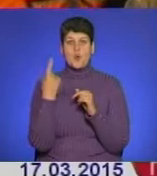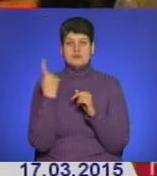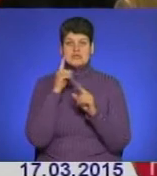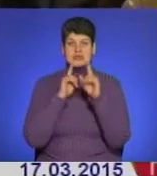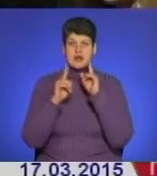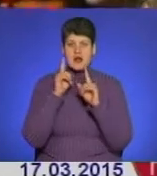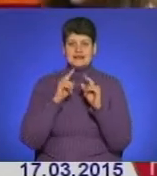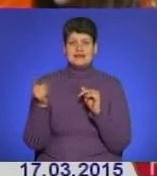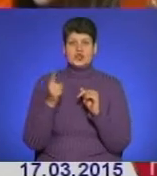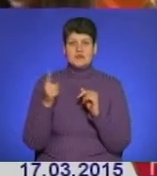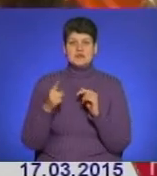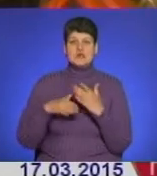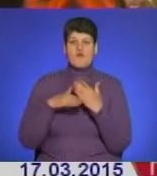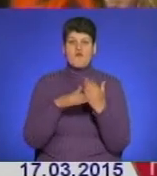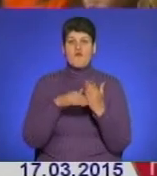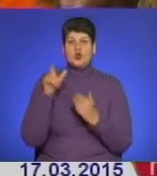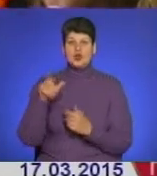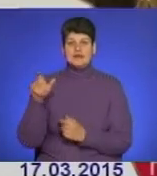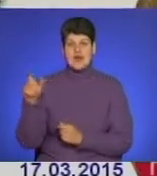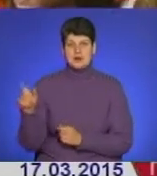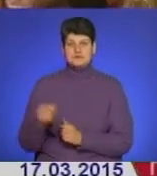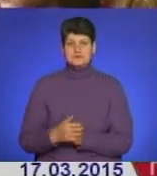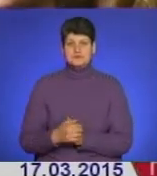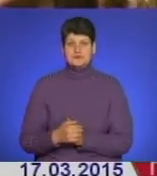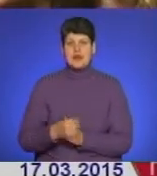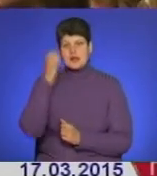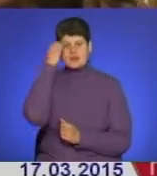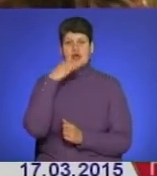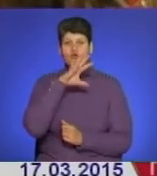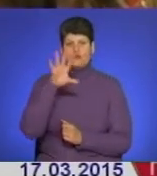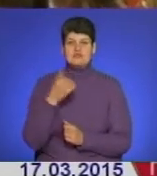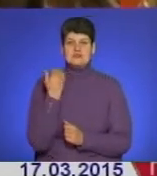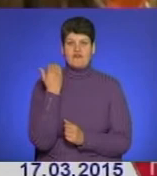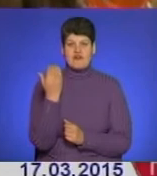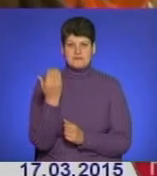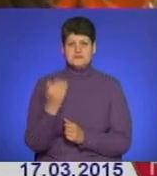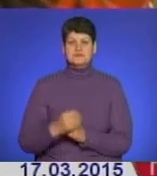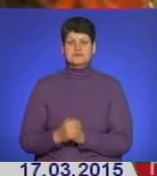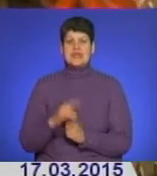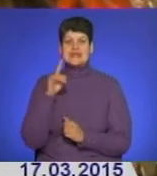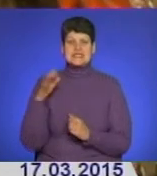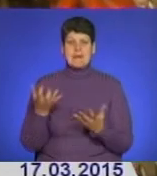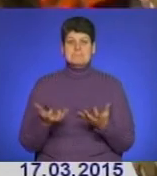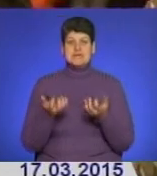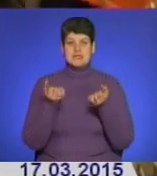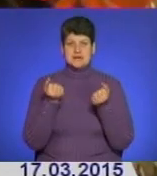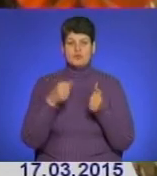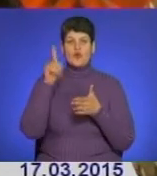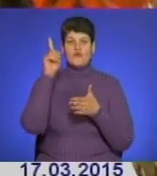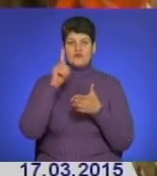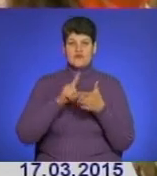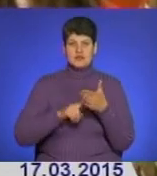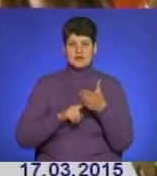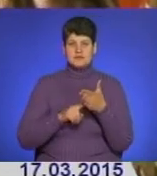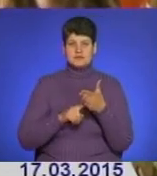тернопільським волонтерам. Дякую всім вам за підтримку, за віру в